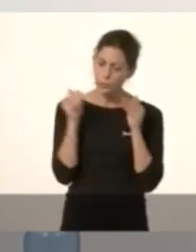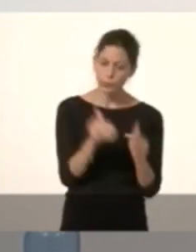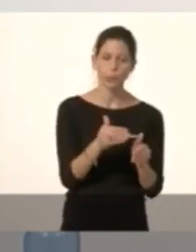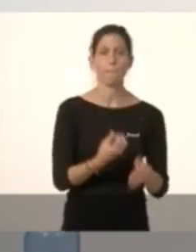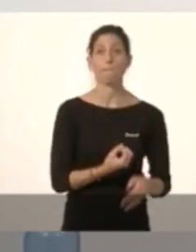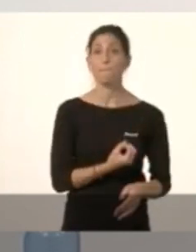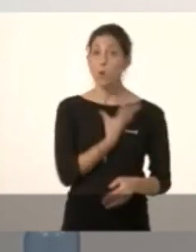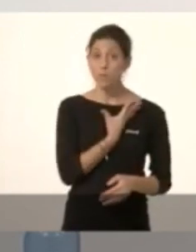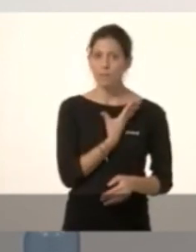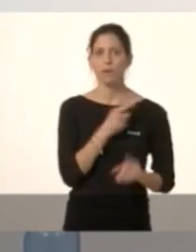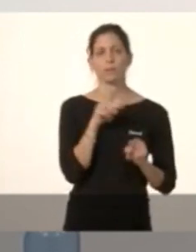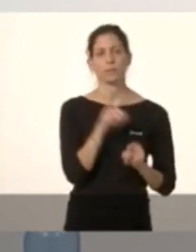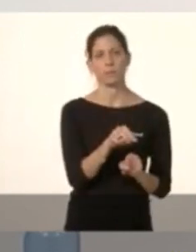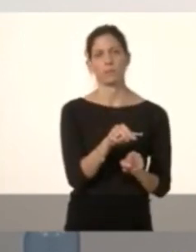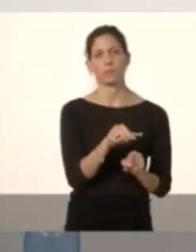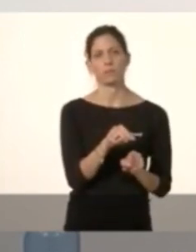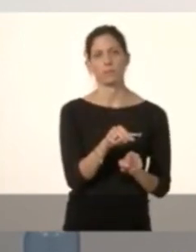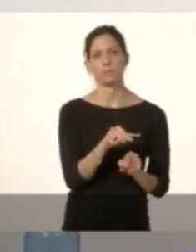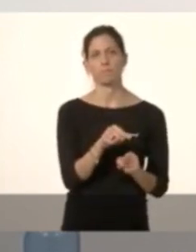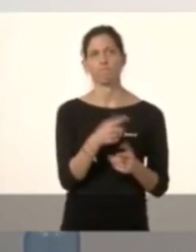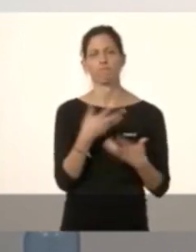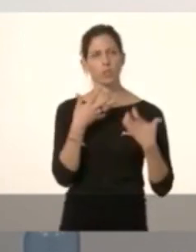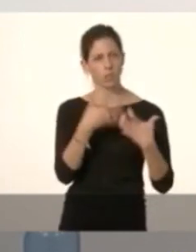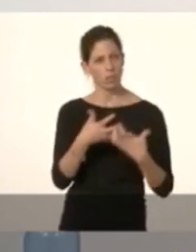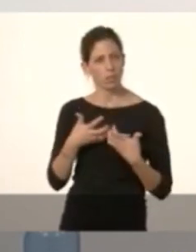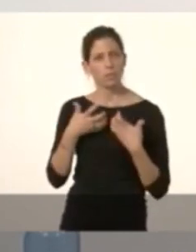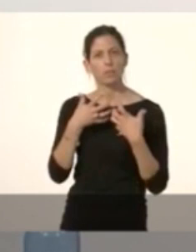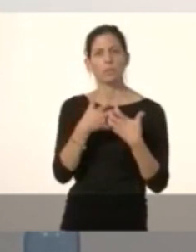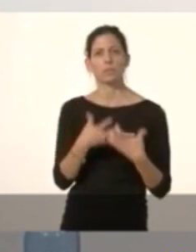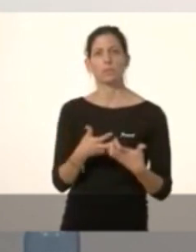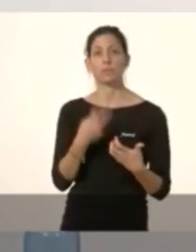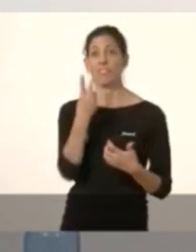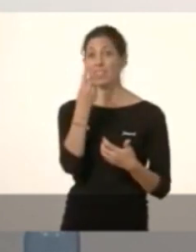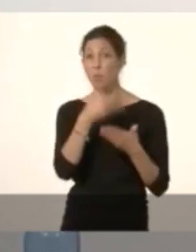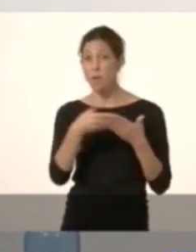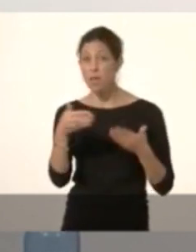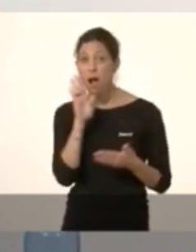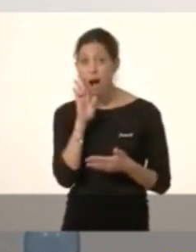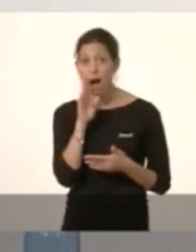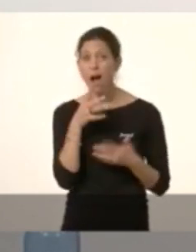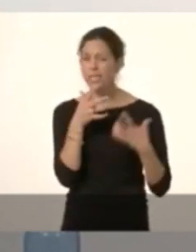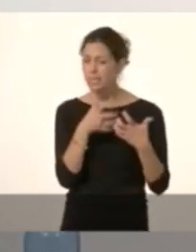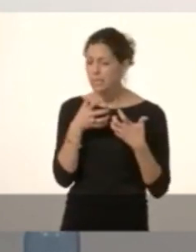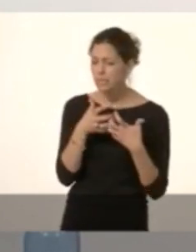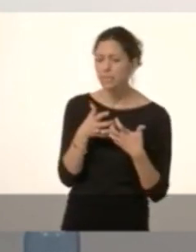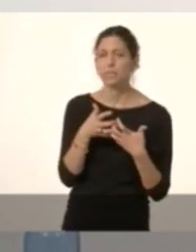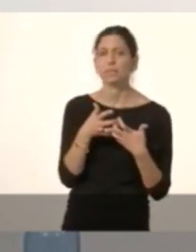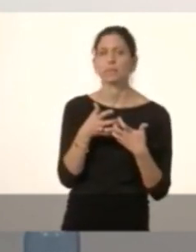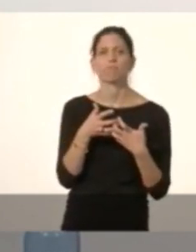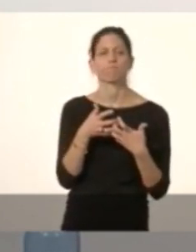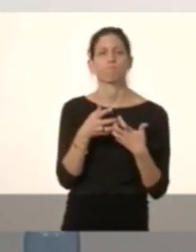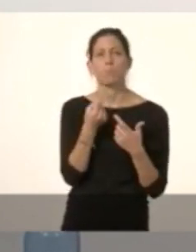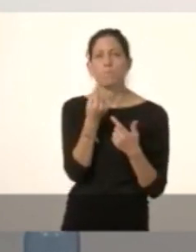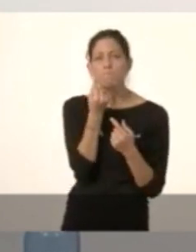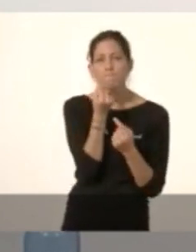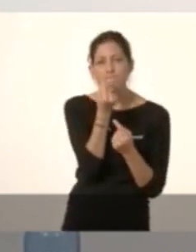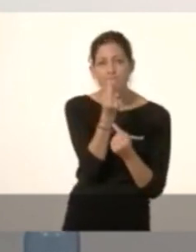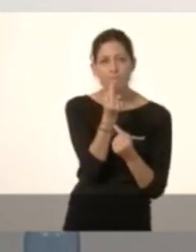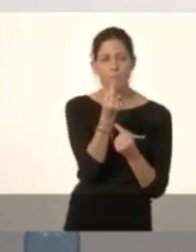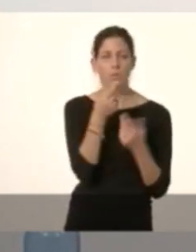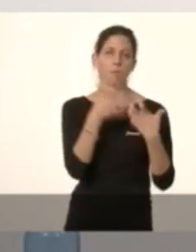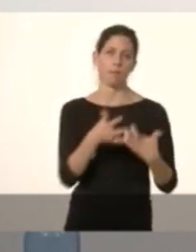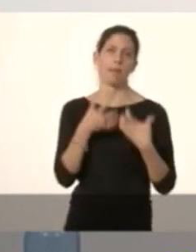motiva és això. I no és que pelearé per 21 milions. Pelearé per cada cèntim.